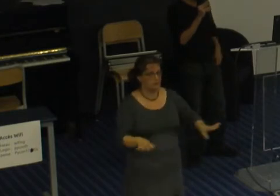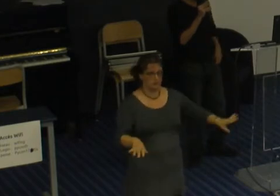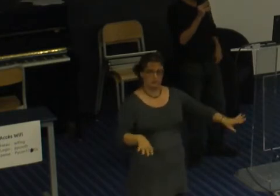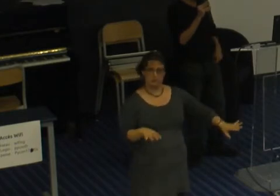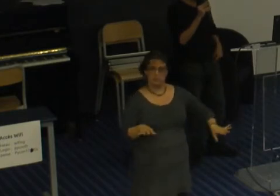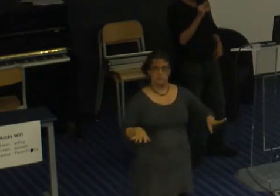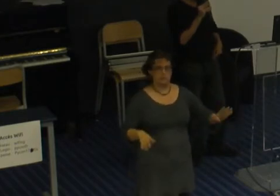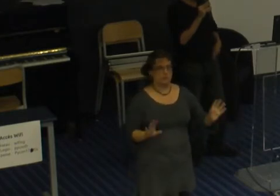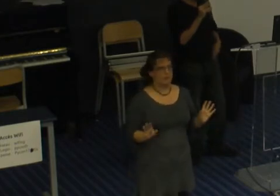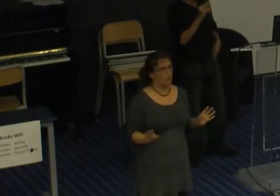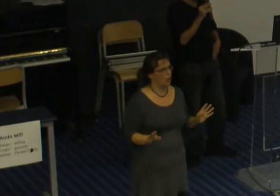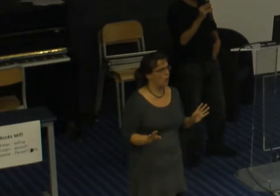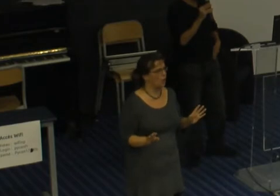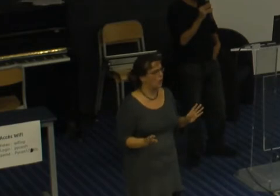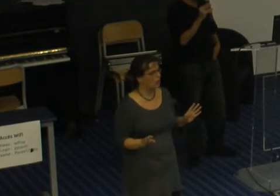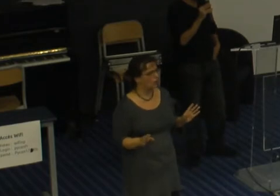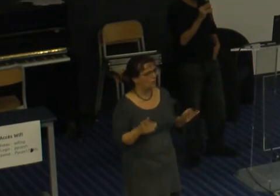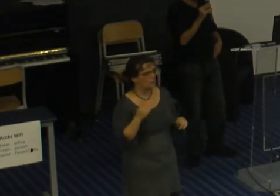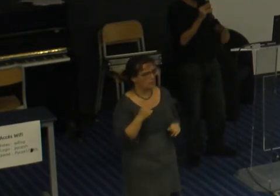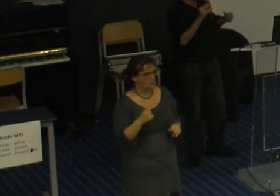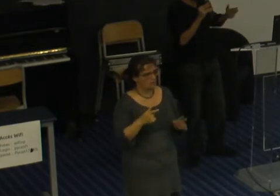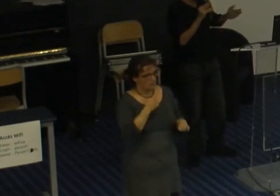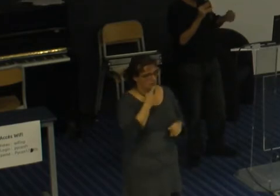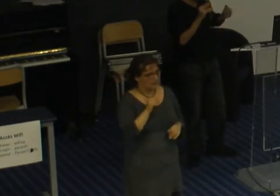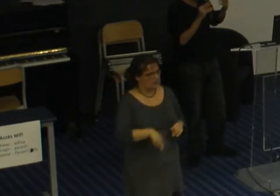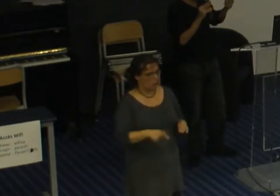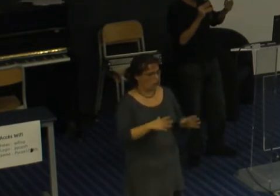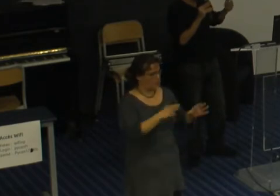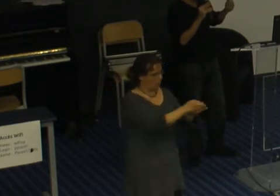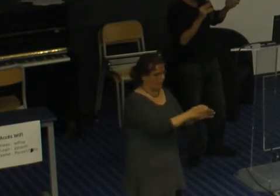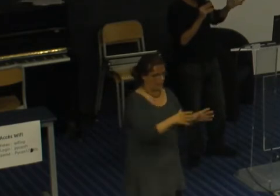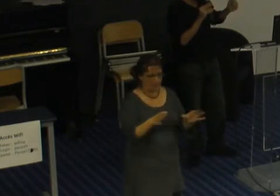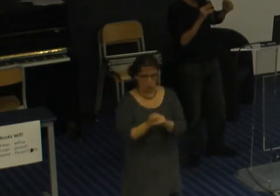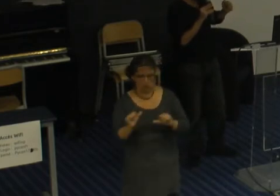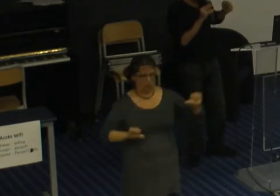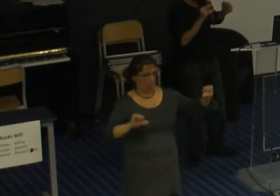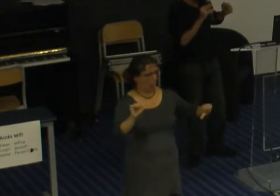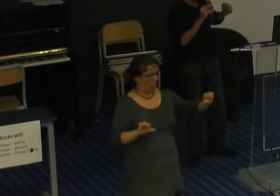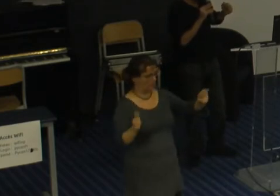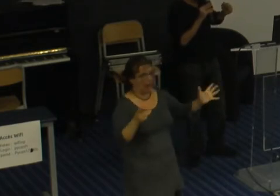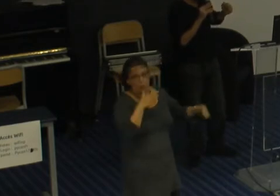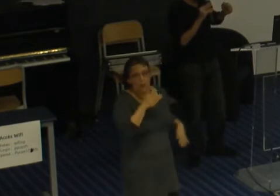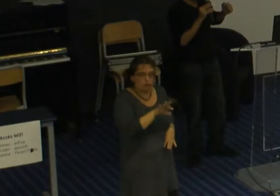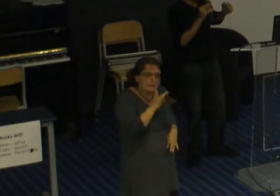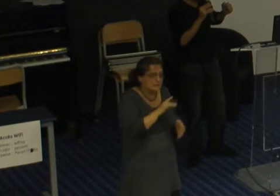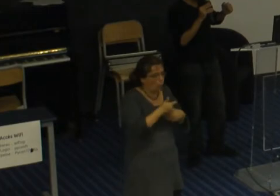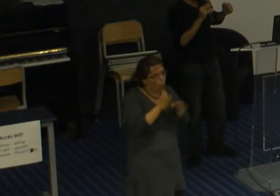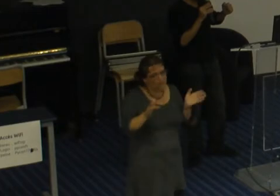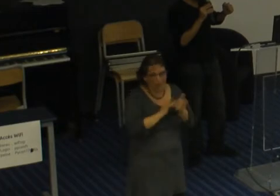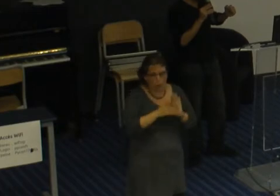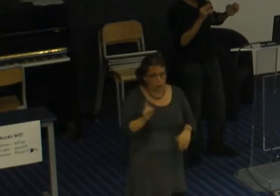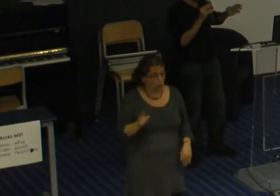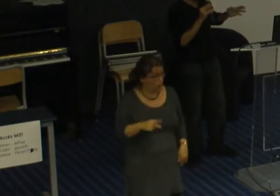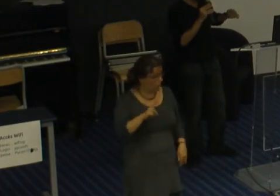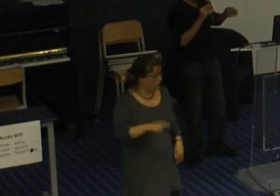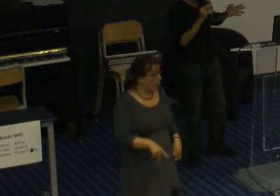comme prétexte pour lutter contre le sexisme pour pour promouvoir le sexisme entre guillemets ben en fait il y a beaucoup plus d'Asperger